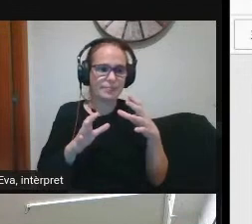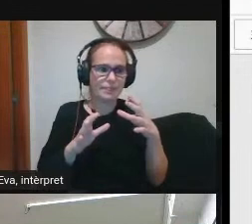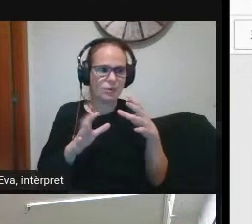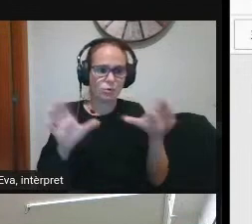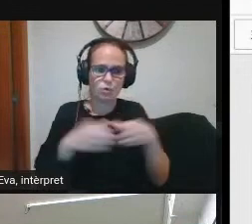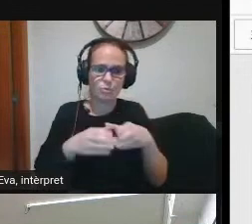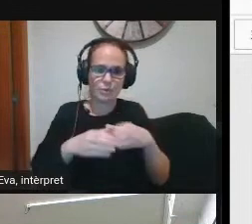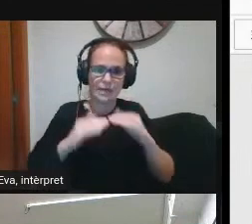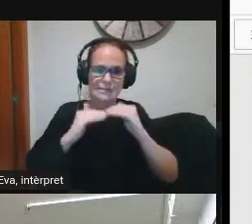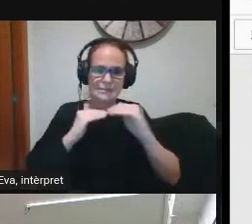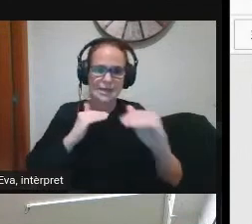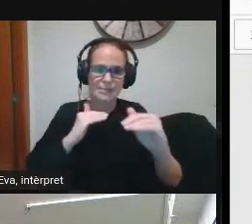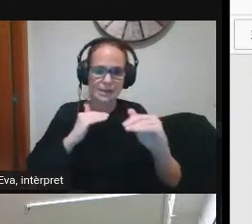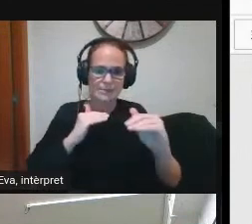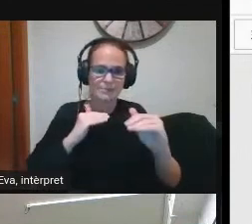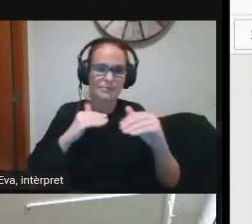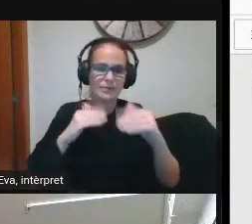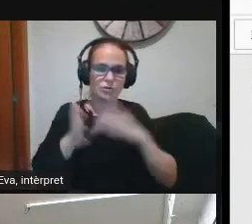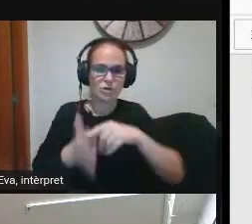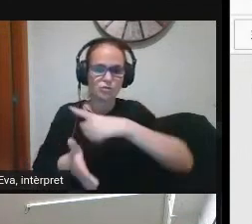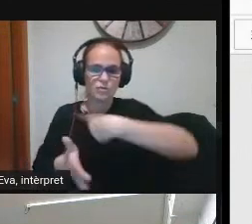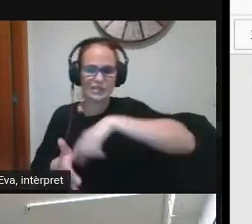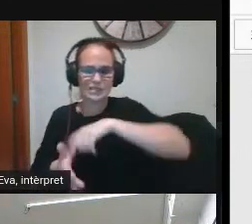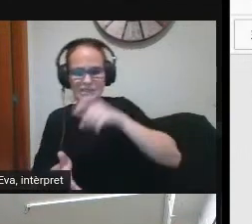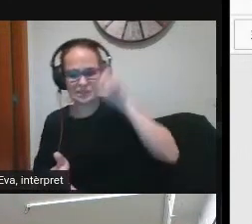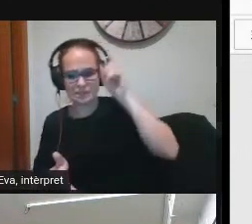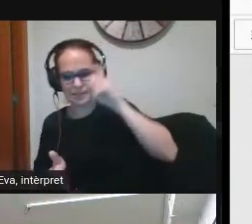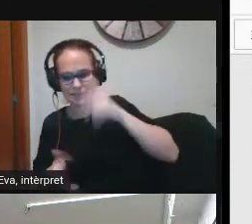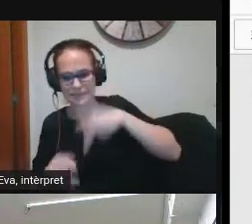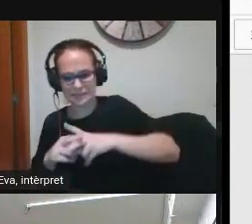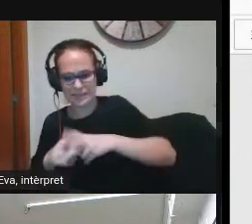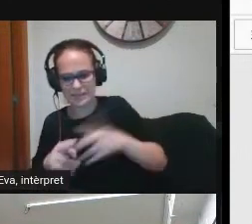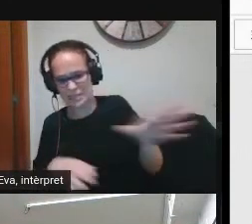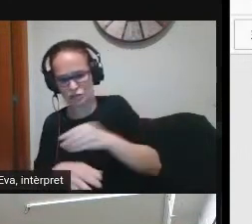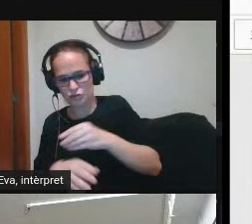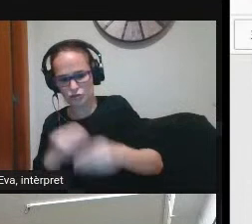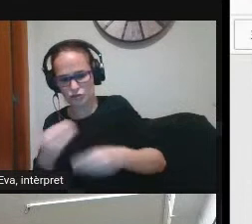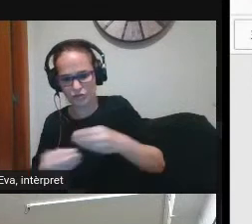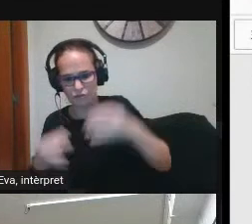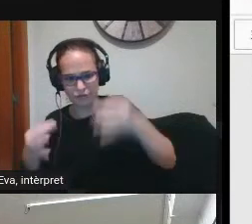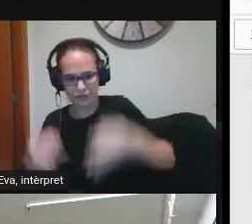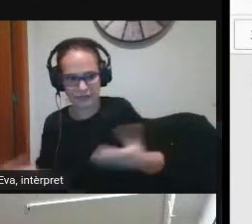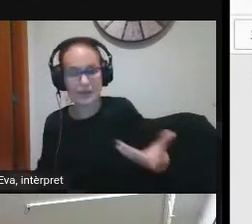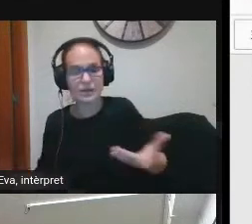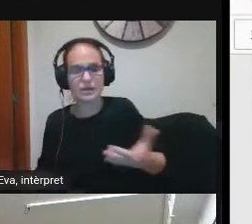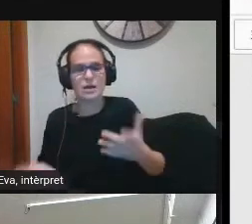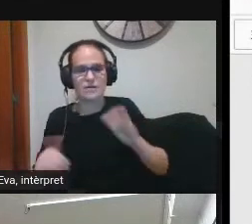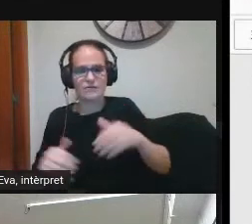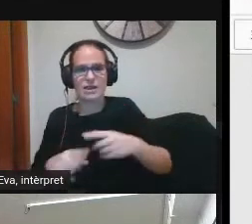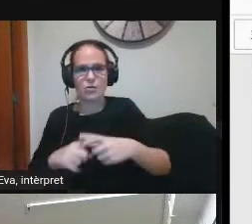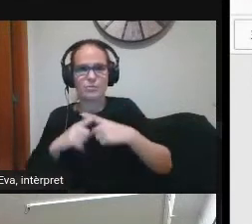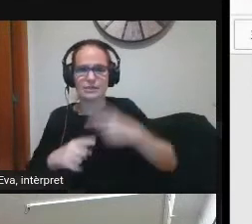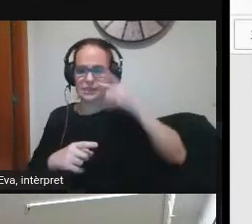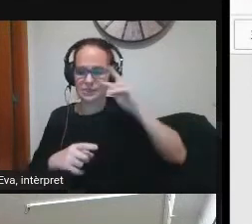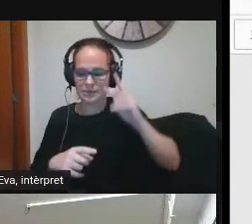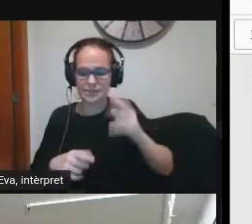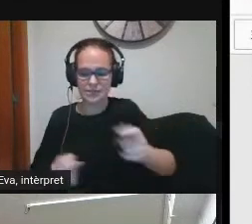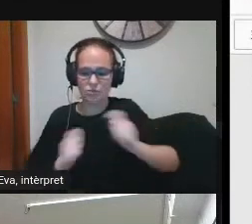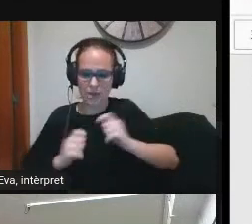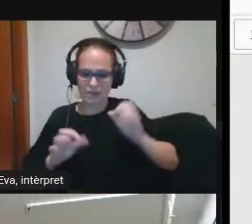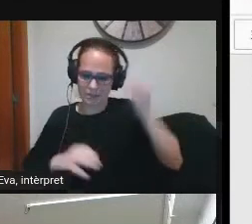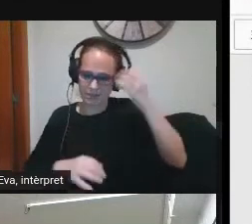eren els mestres els que hem hagut de fer els tallers de tots i això ens ha donat una manera de compartir experiències i